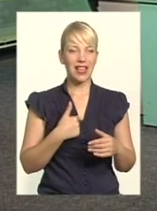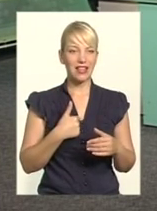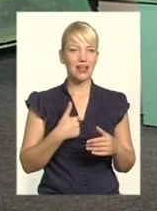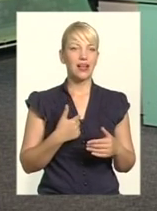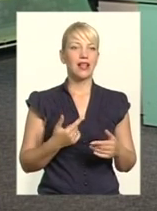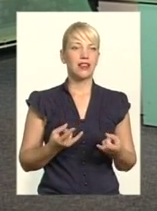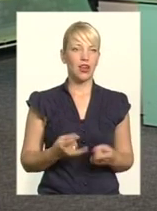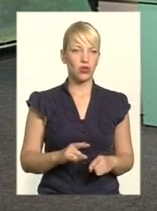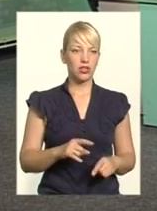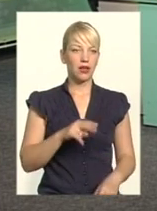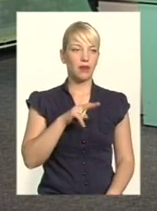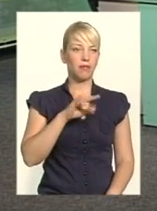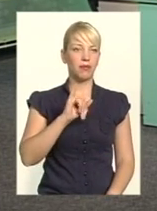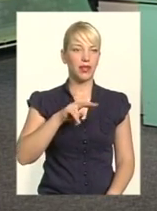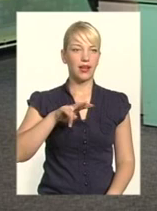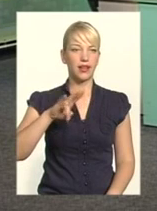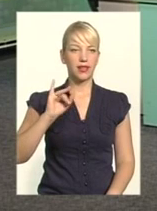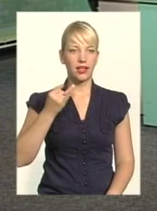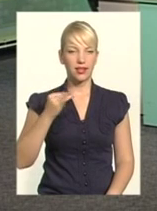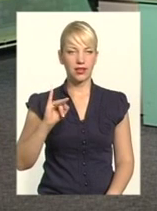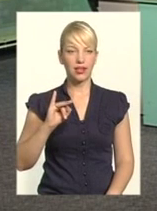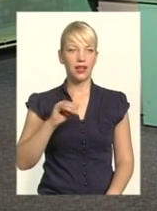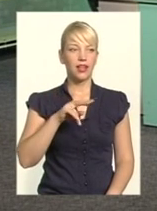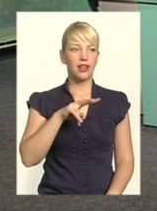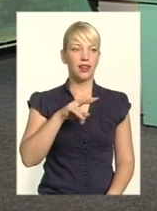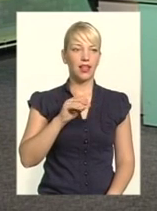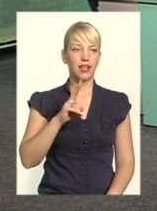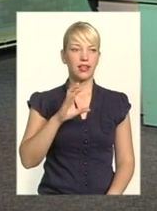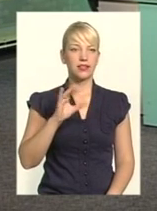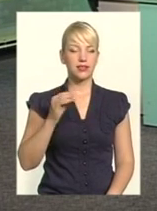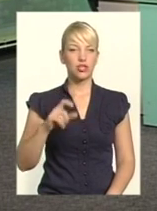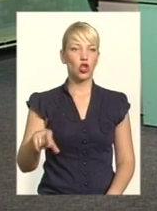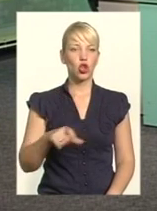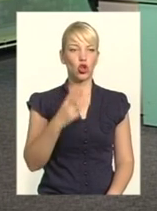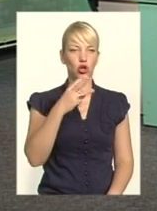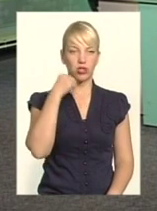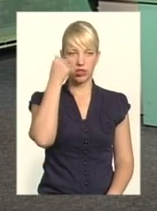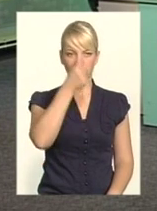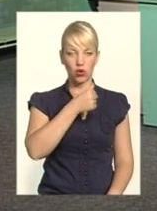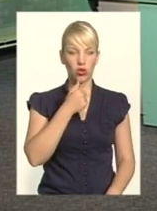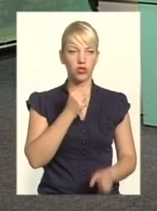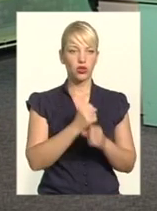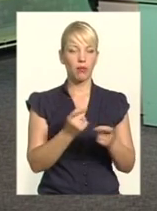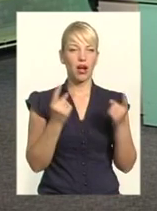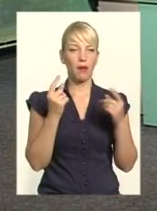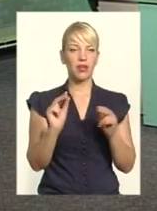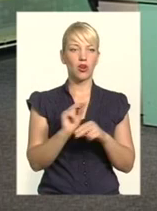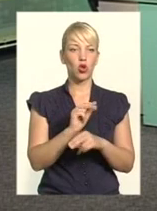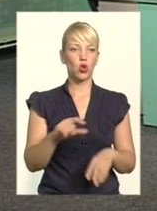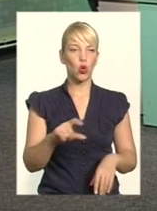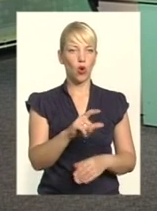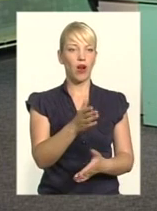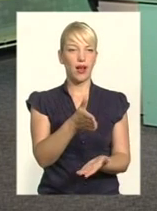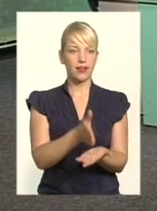Лексинці, у нас, в Городоцького району, дорога. Три роки зроблений капітальний ремонт дорога є,